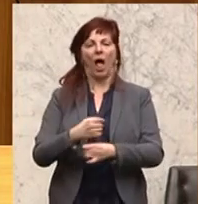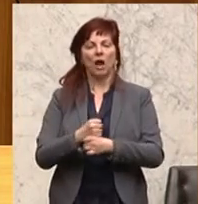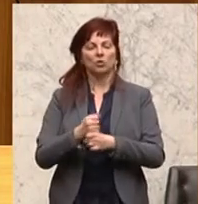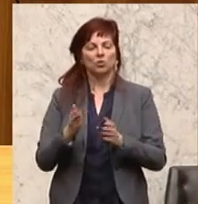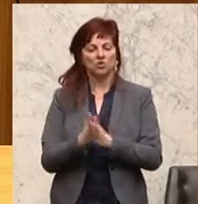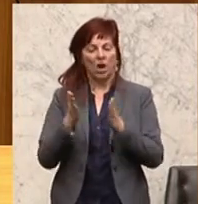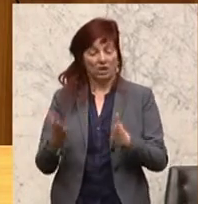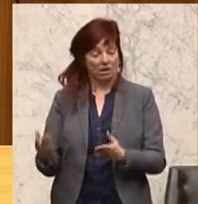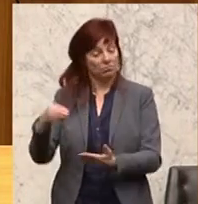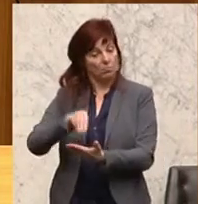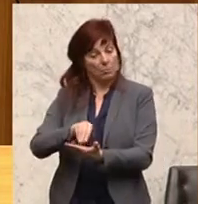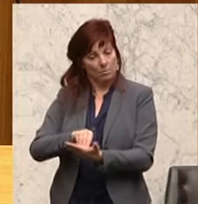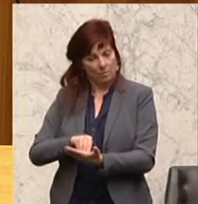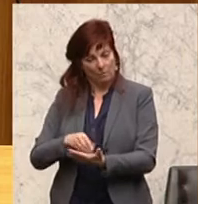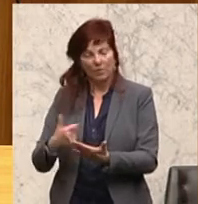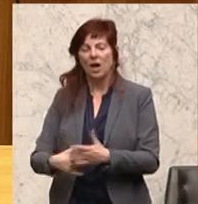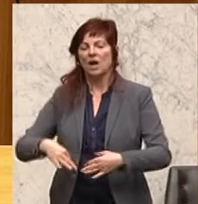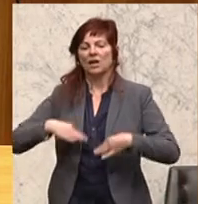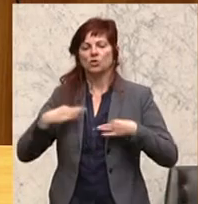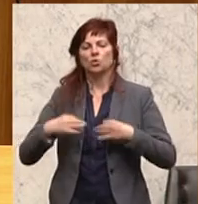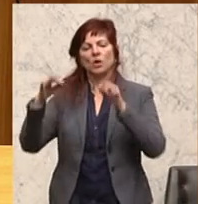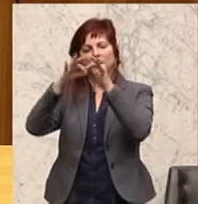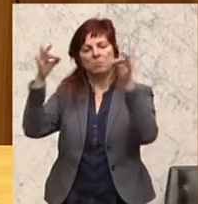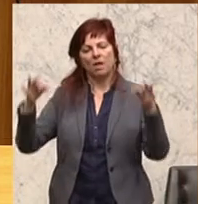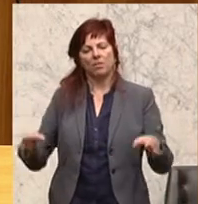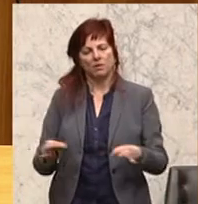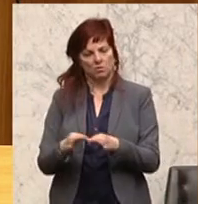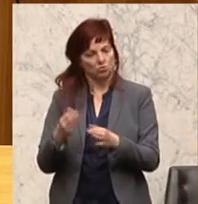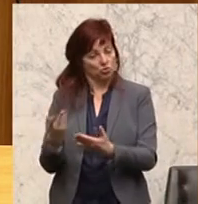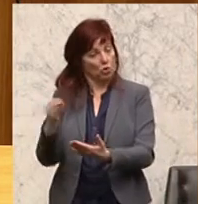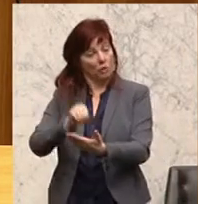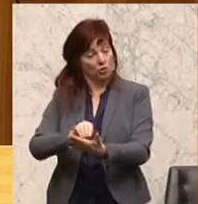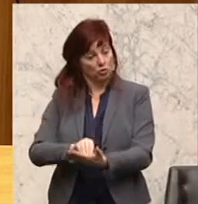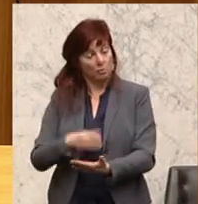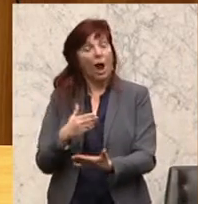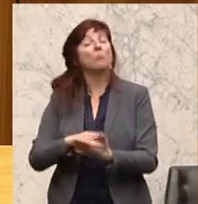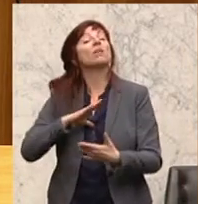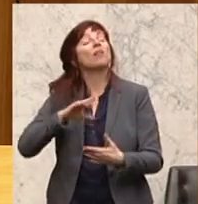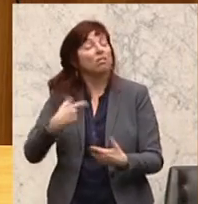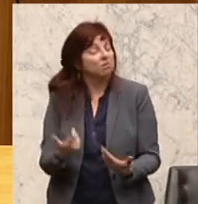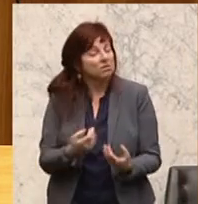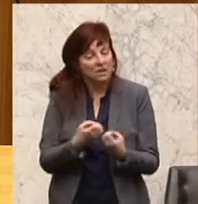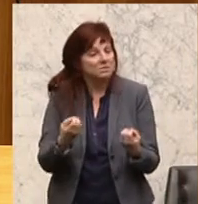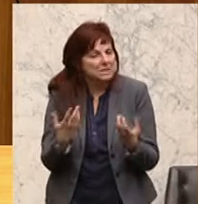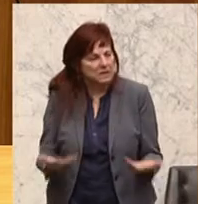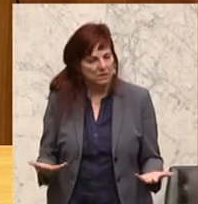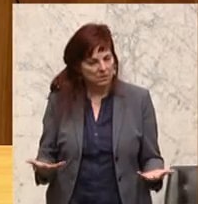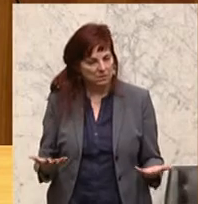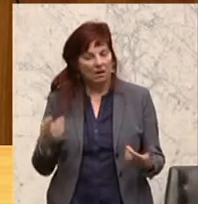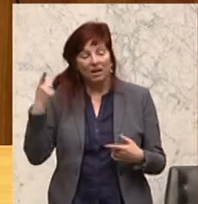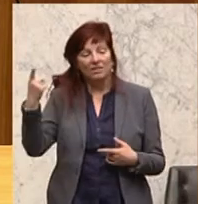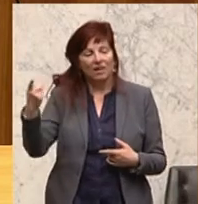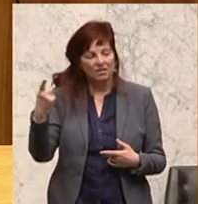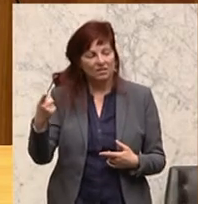Gesundheitsblättern vermerkt, aber dann ist es schon erledigt, weil diese werden weder elektronisch